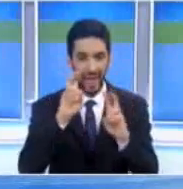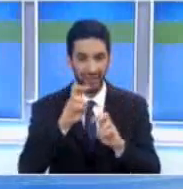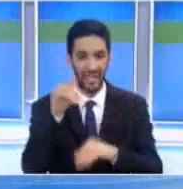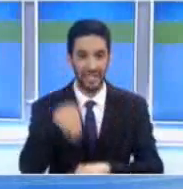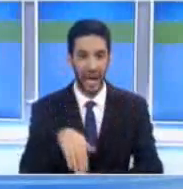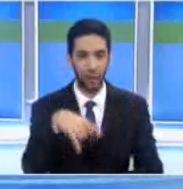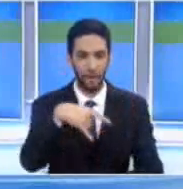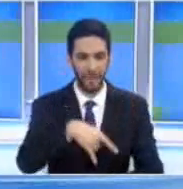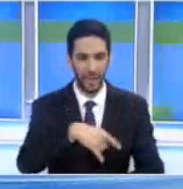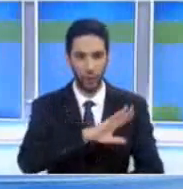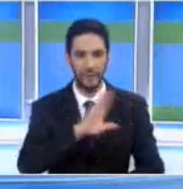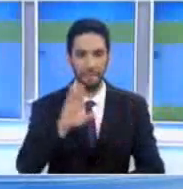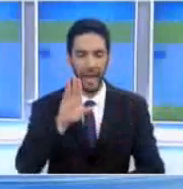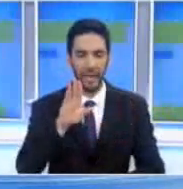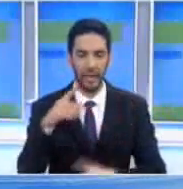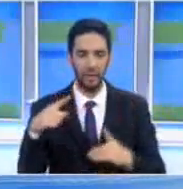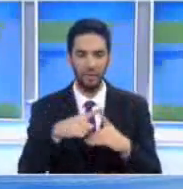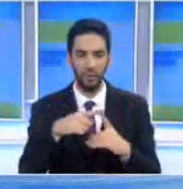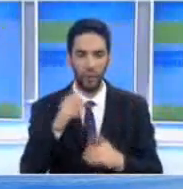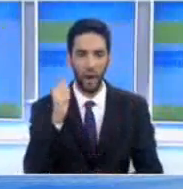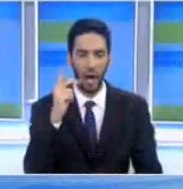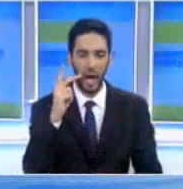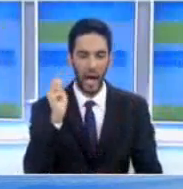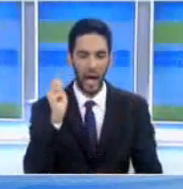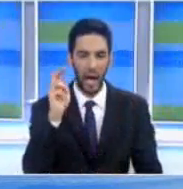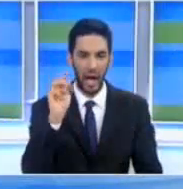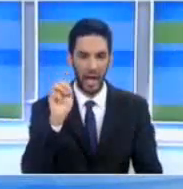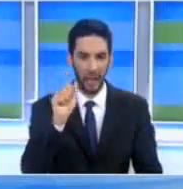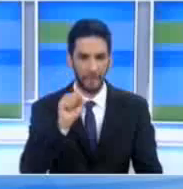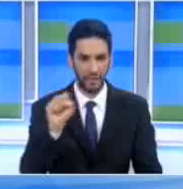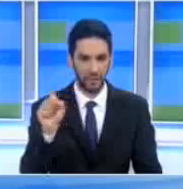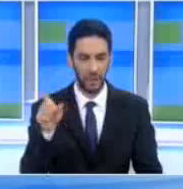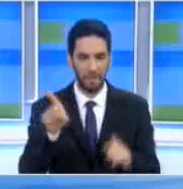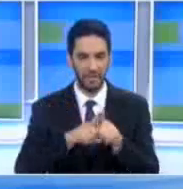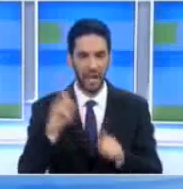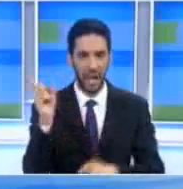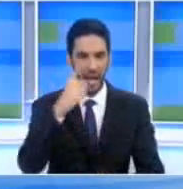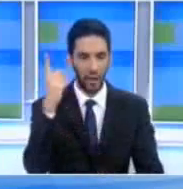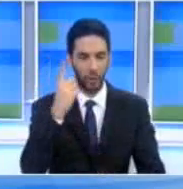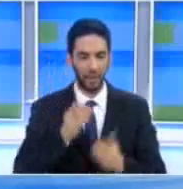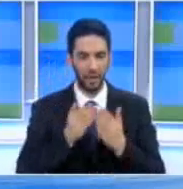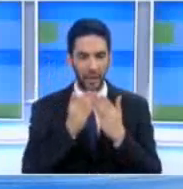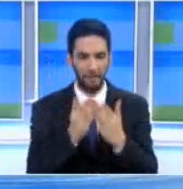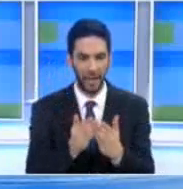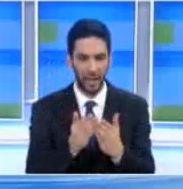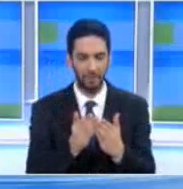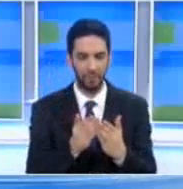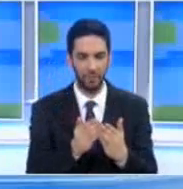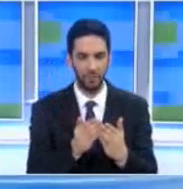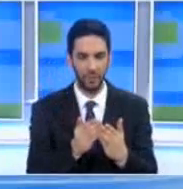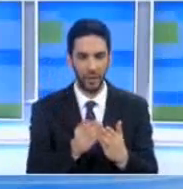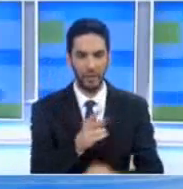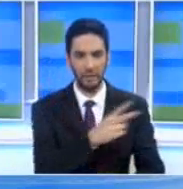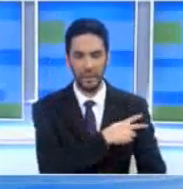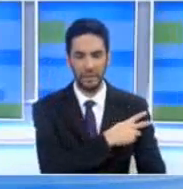μέχρι και το ακροτήριο Αρναούτη με τη συμμετοχή τόσο ηλικοπτέρου όσο και πλωτών μέσω της